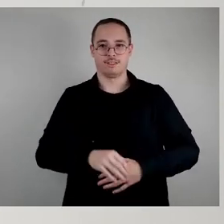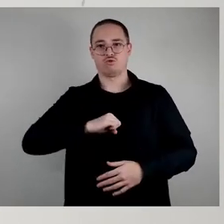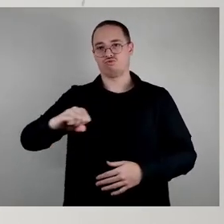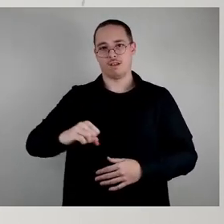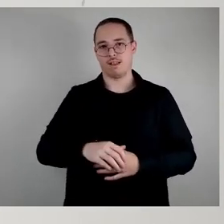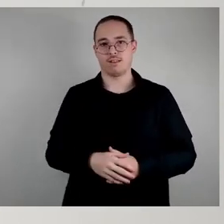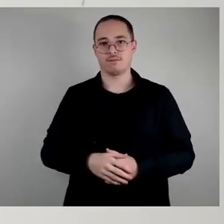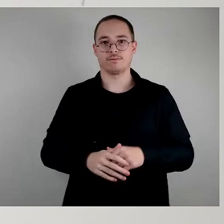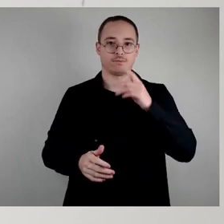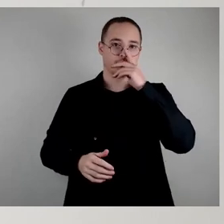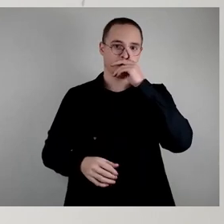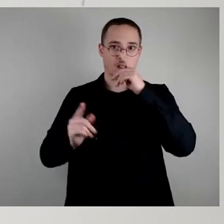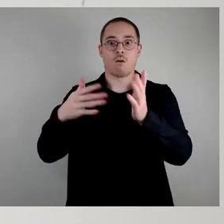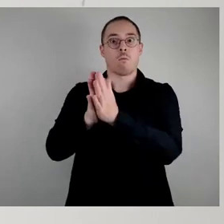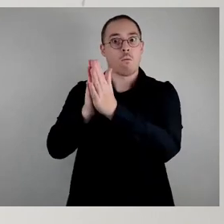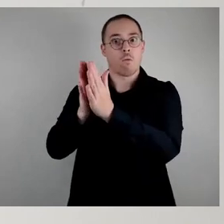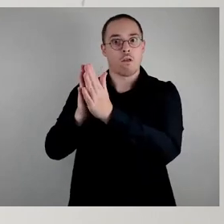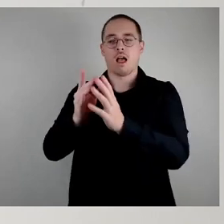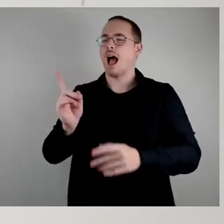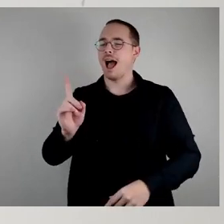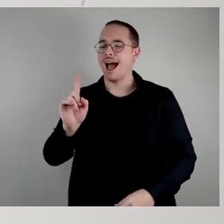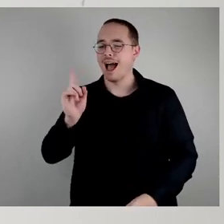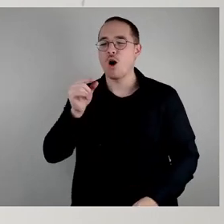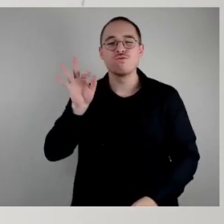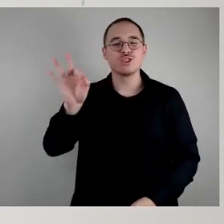Das gilt doch für dich, Agnes, was wir an der Grundschule gelernt haben.